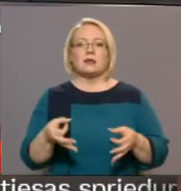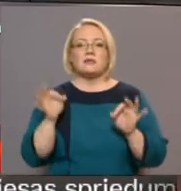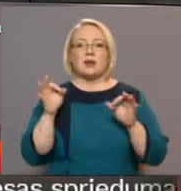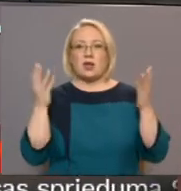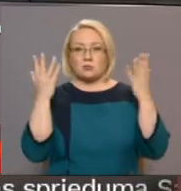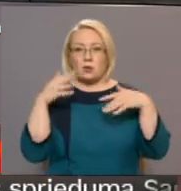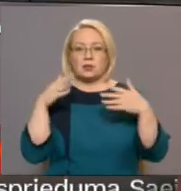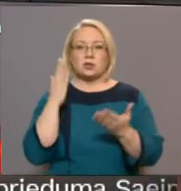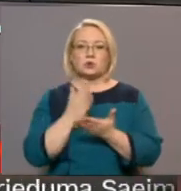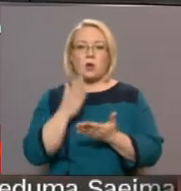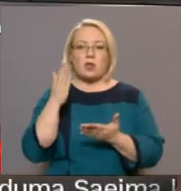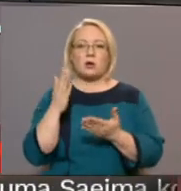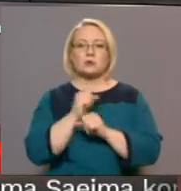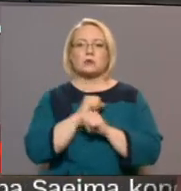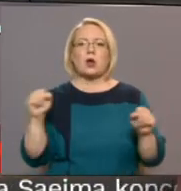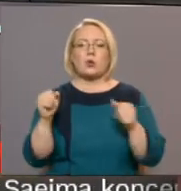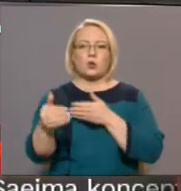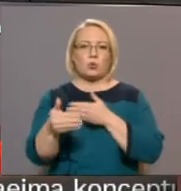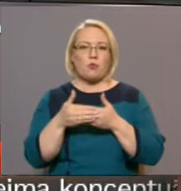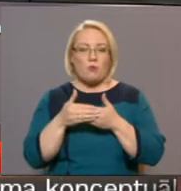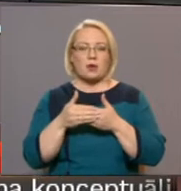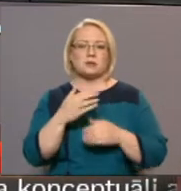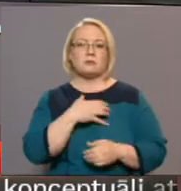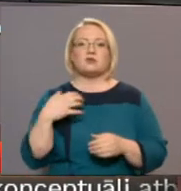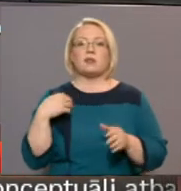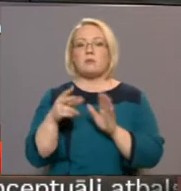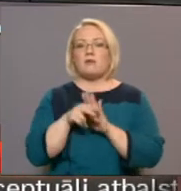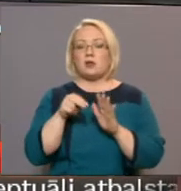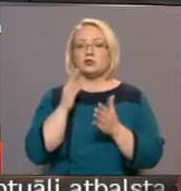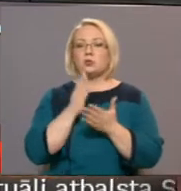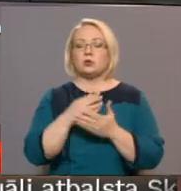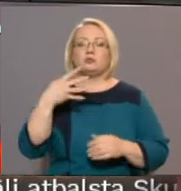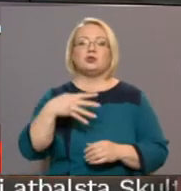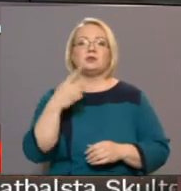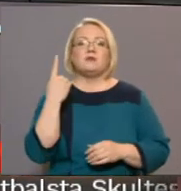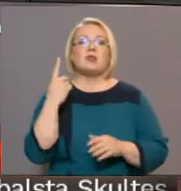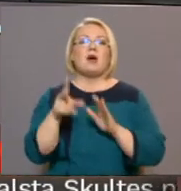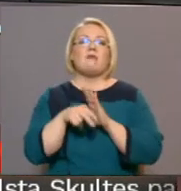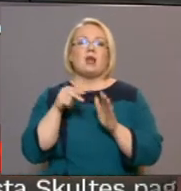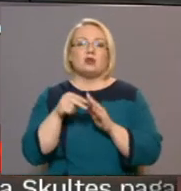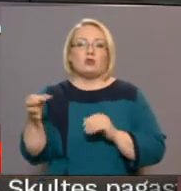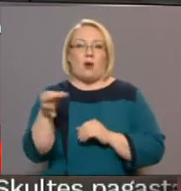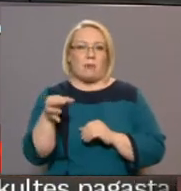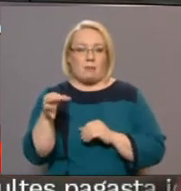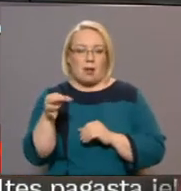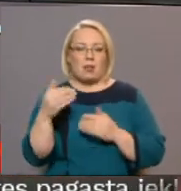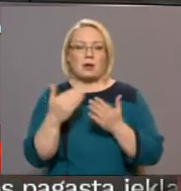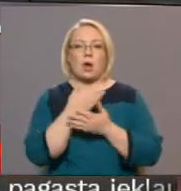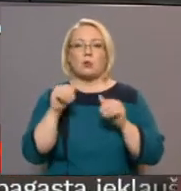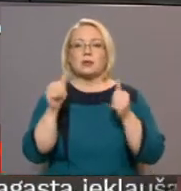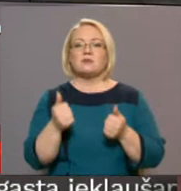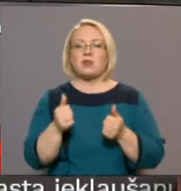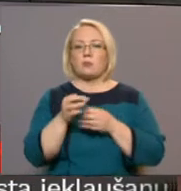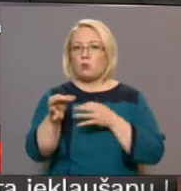politiskais notikums strauji tuvojis. Pašvaldību vēlēšanas notiks 41. vēlēšana apgabalā, jaunizveidojamos